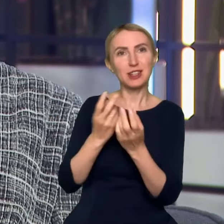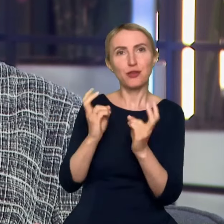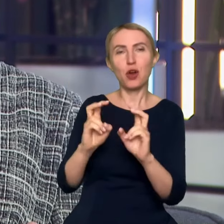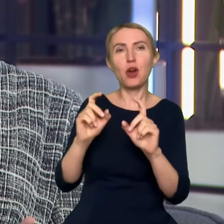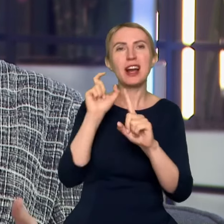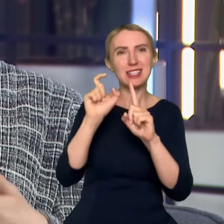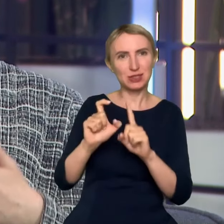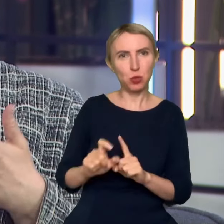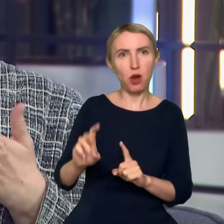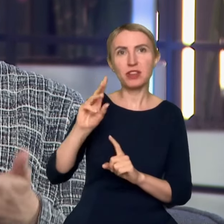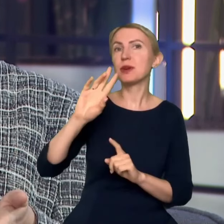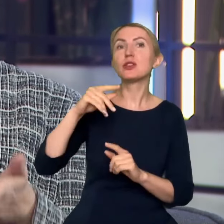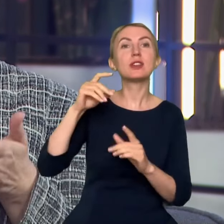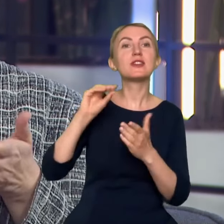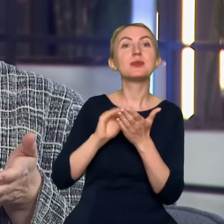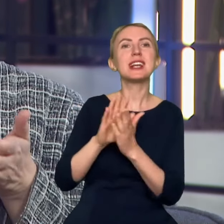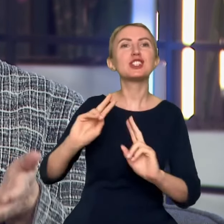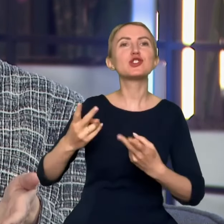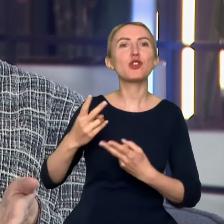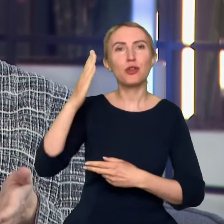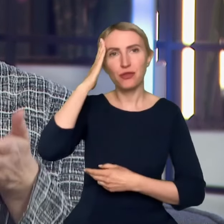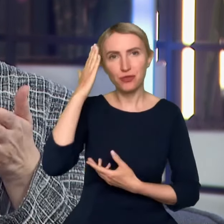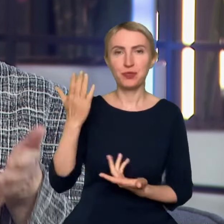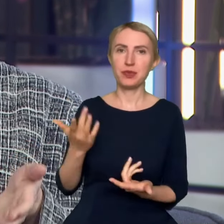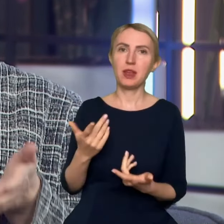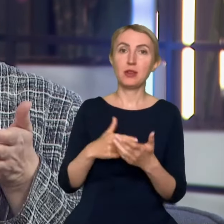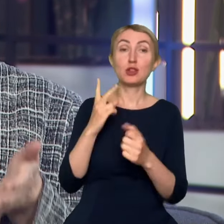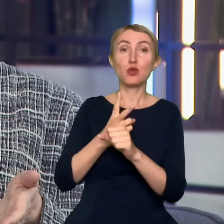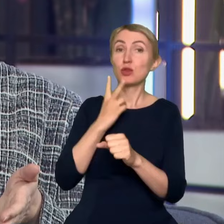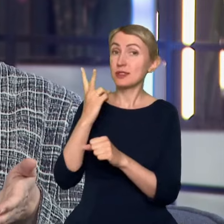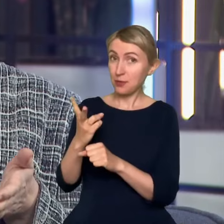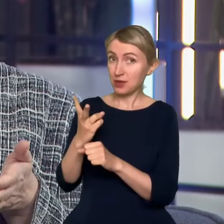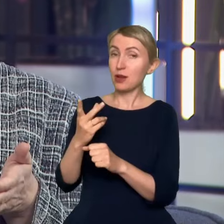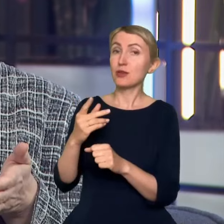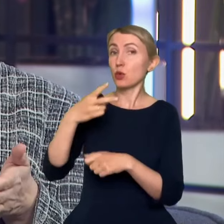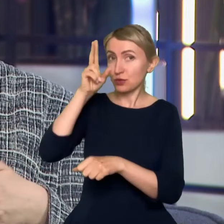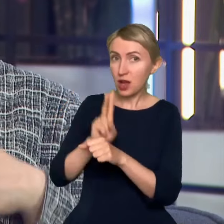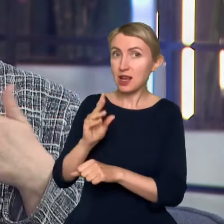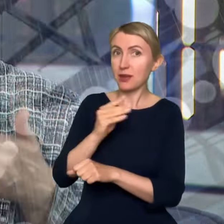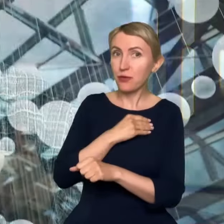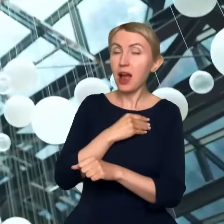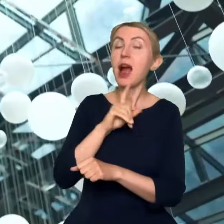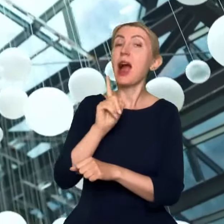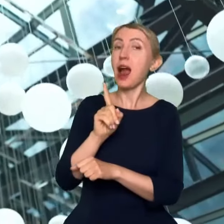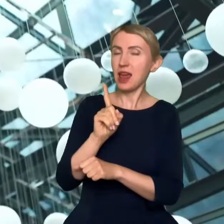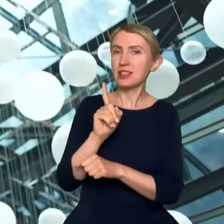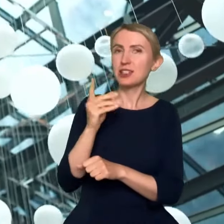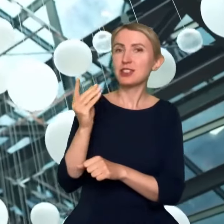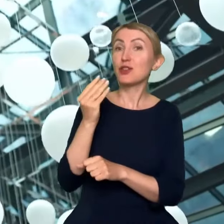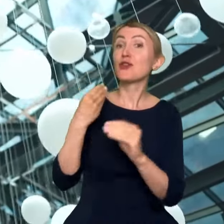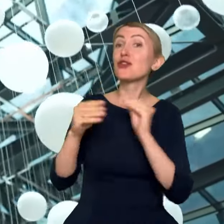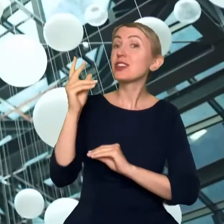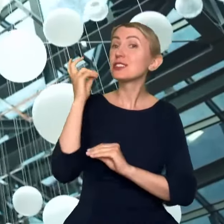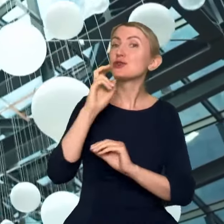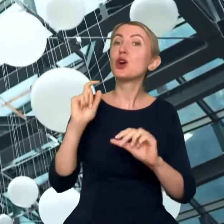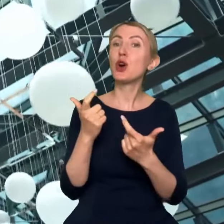podanie źródła. I to źródła, które jest dostępne, które jest wiarygodne, rzetelne. Natomiast jeszcze ciekawszy jest model,